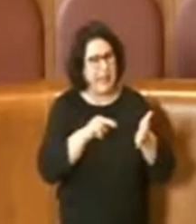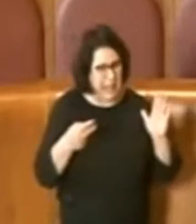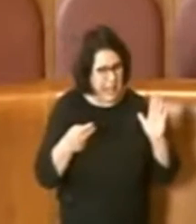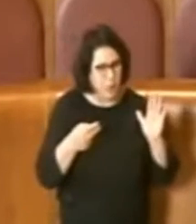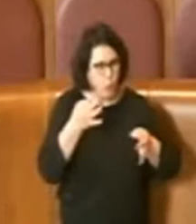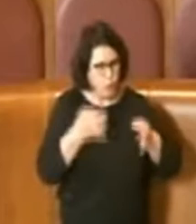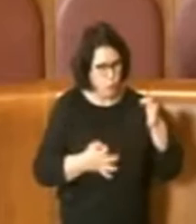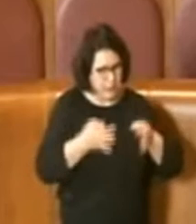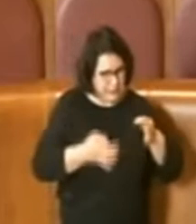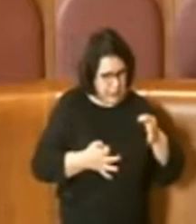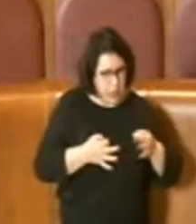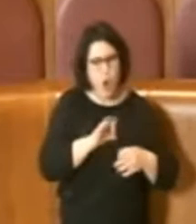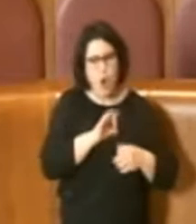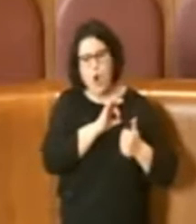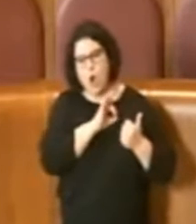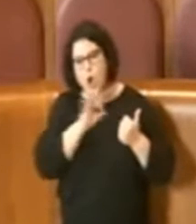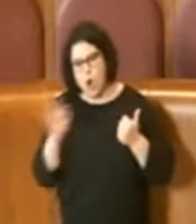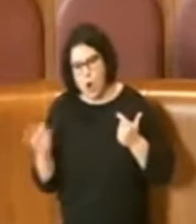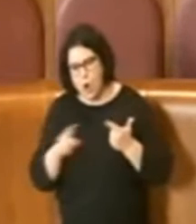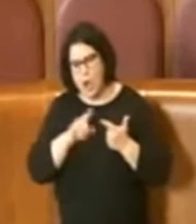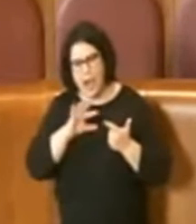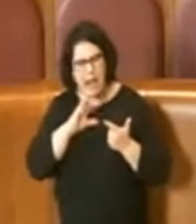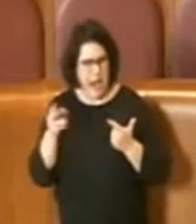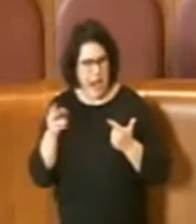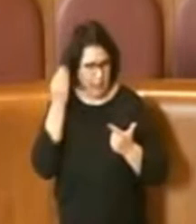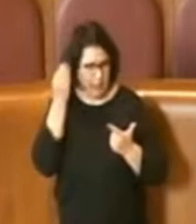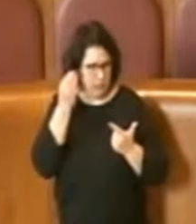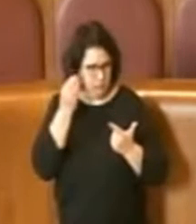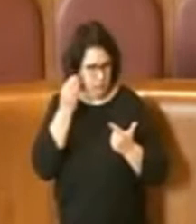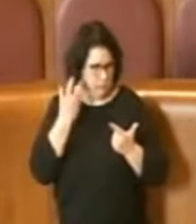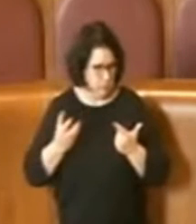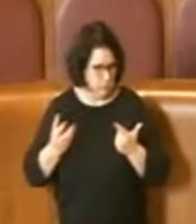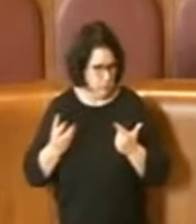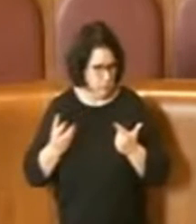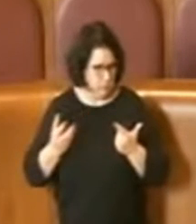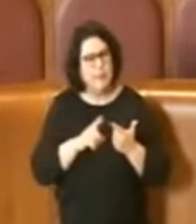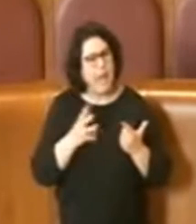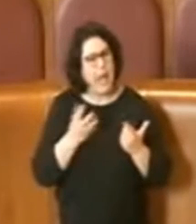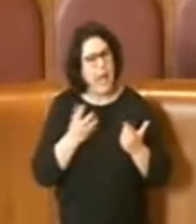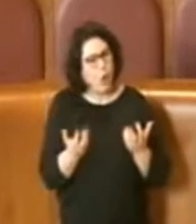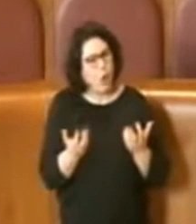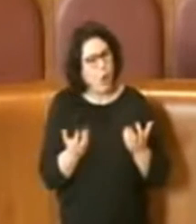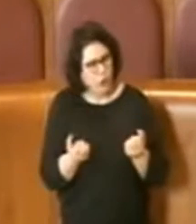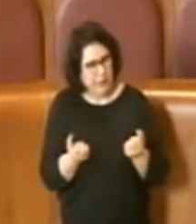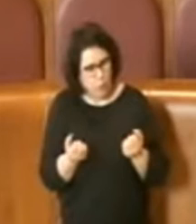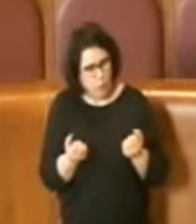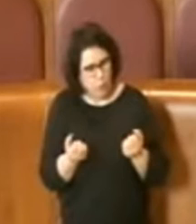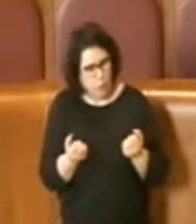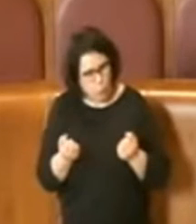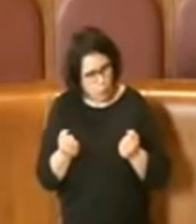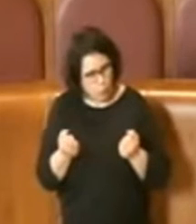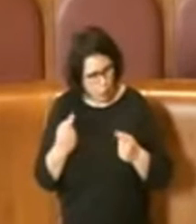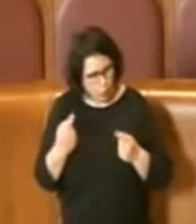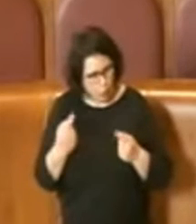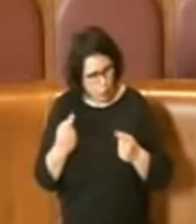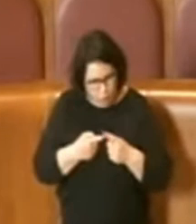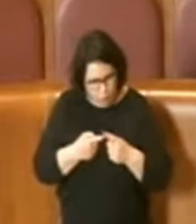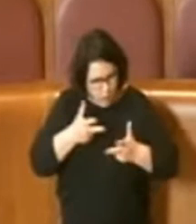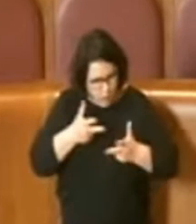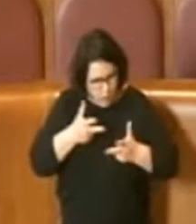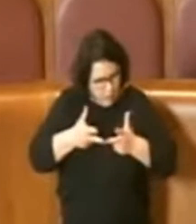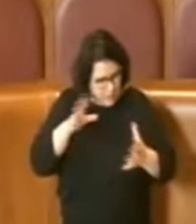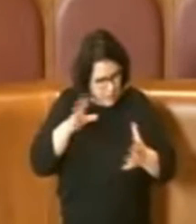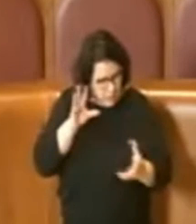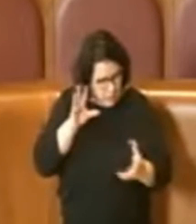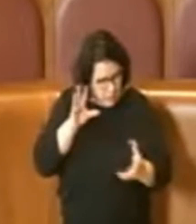oppure altre considerazioni. Però del contenuto, del merito di quello che è stato detto a noi, all